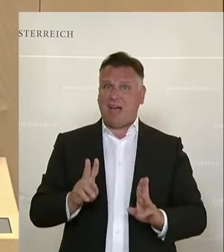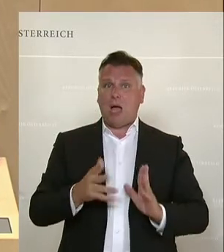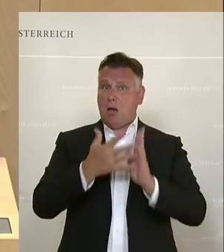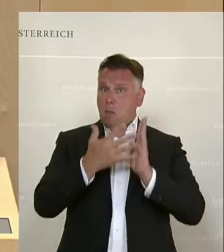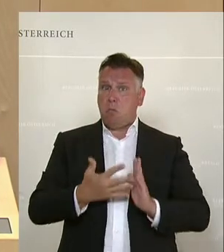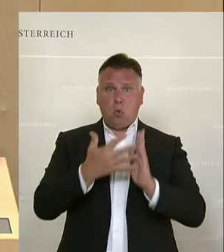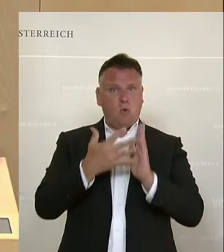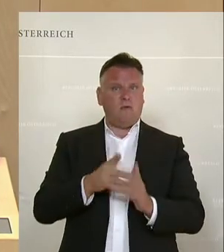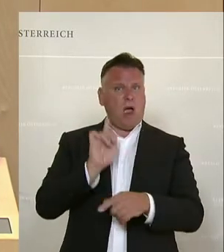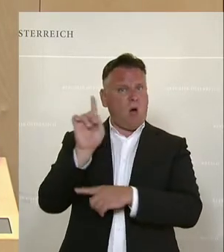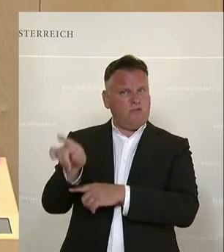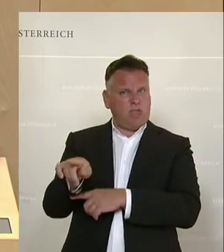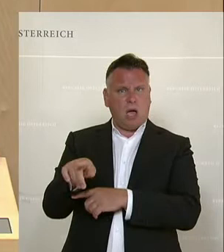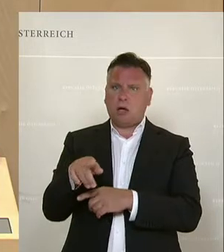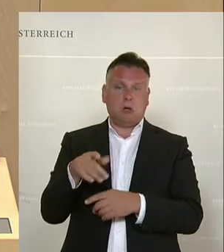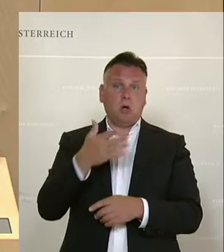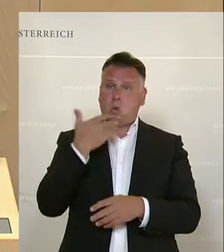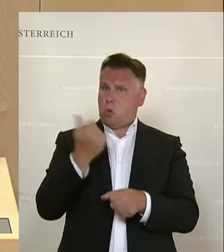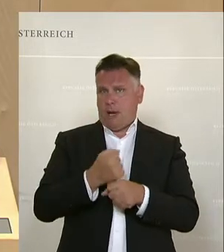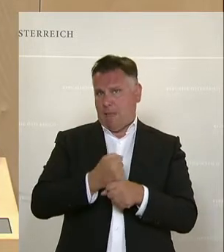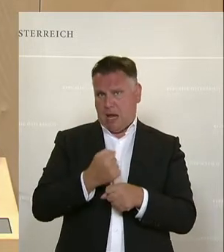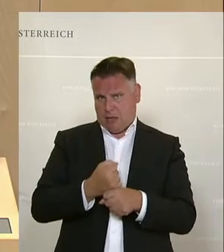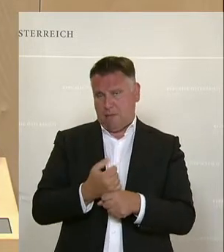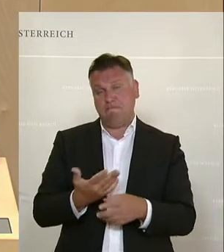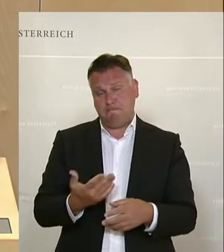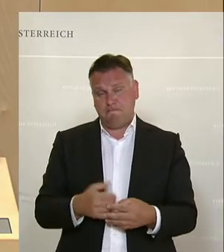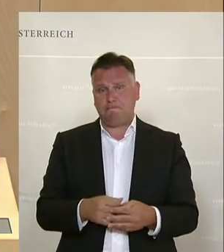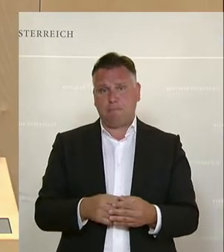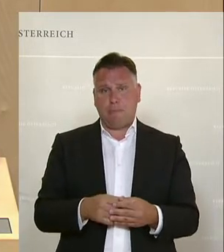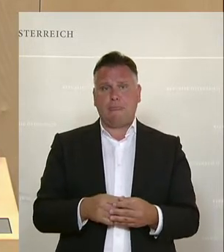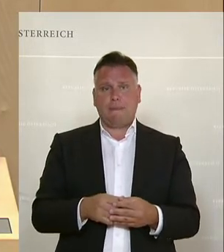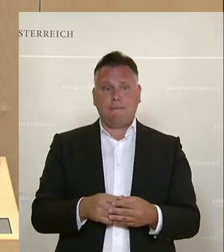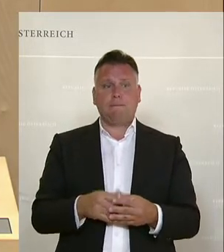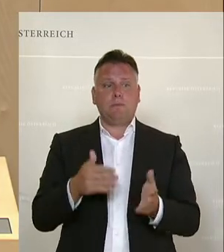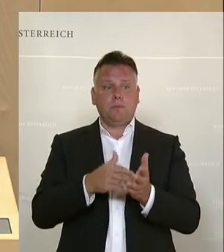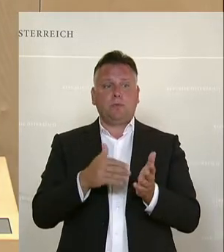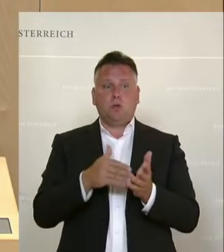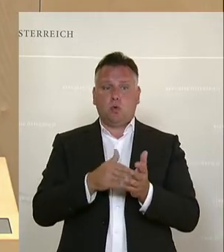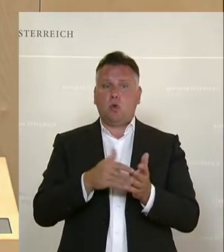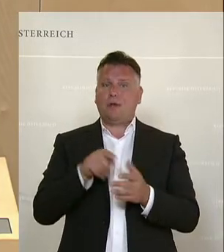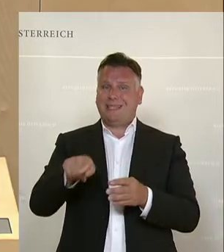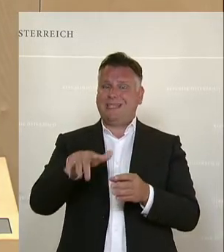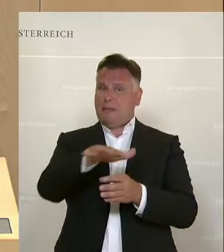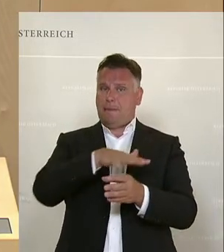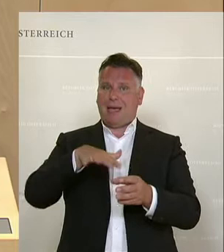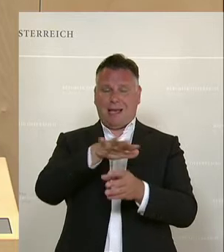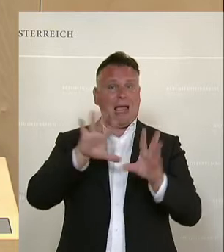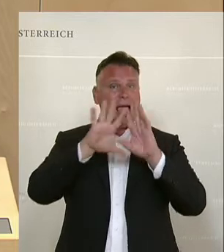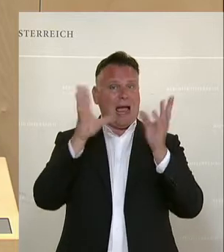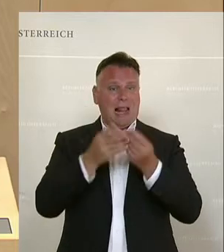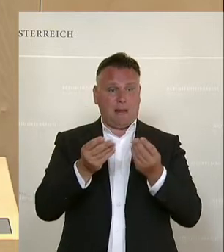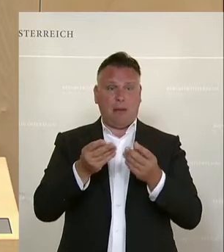gegeben hat, nicht in der Form durchzuführen, wie es eigentlich gewollt war. Und abschließend zu diesem Bereich, zum allgemeinen Bereich,